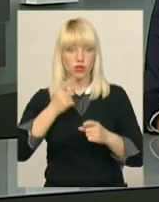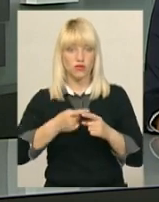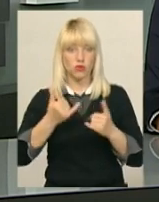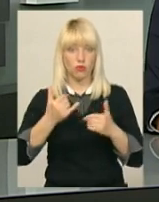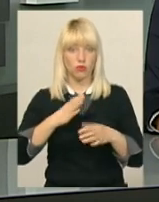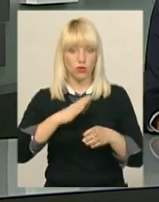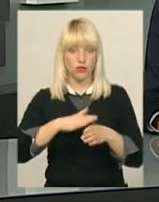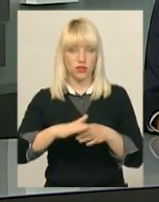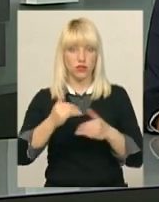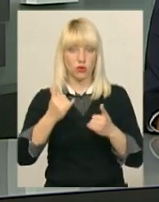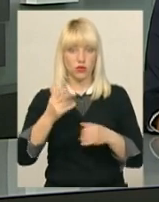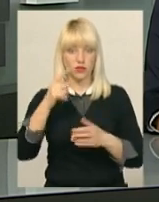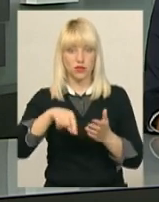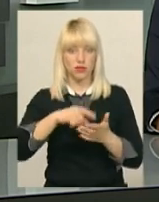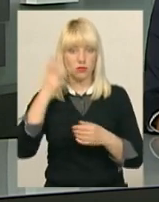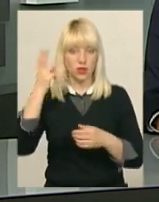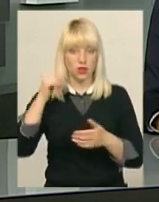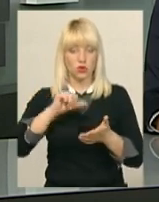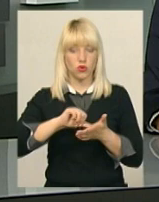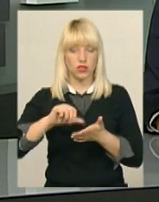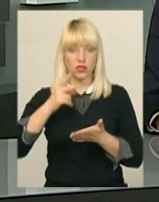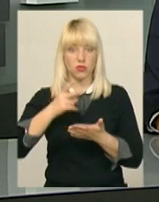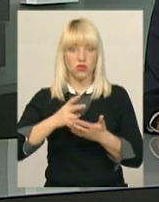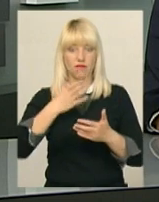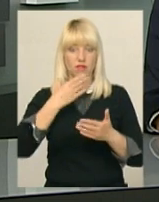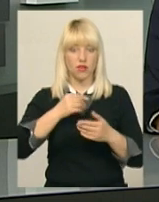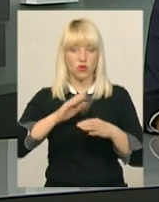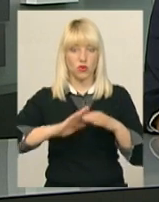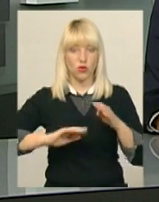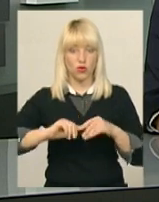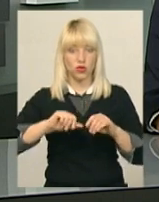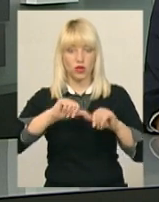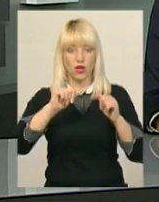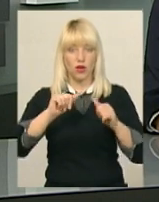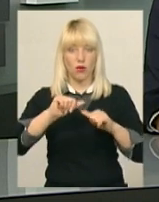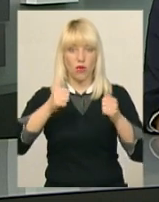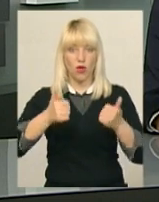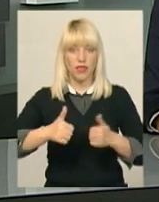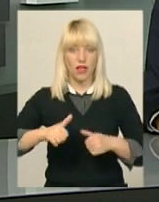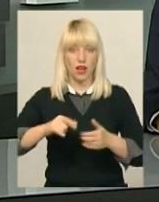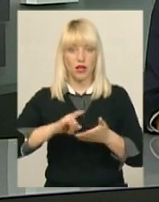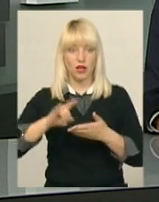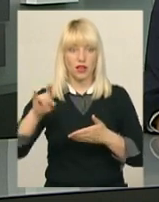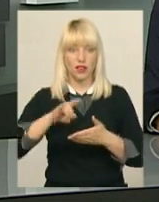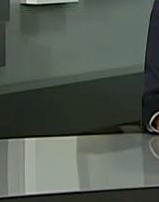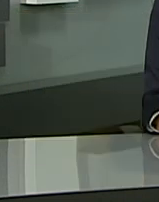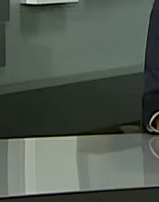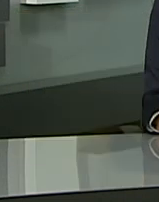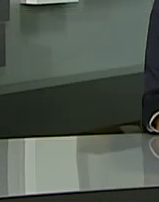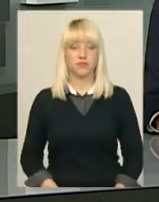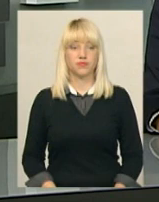сьогодні у Хмельницькому. Учасники демонстрували власноруч виготовлені кордові моделі літаків. Більше розповість Світлана Поробок.